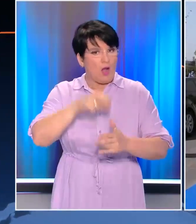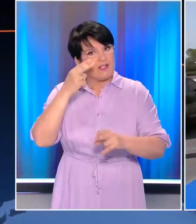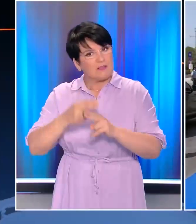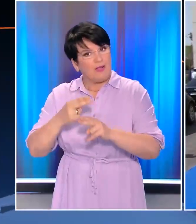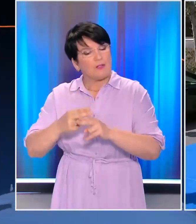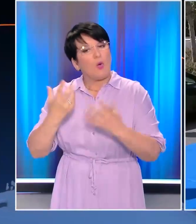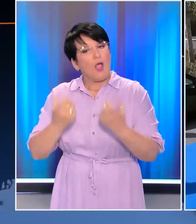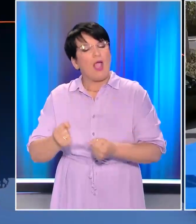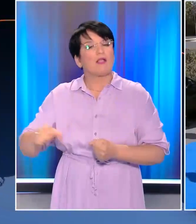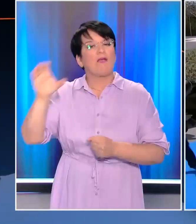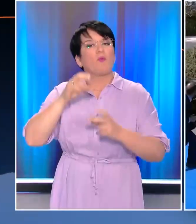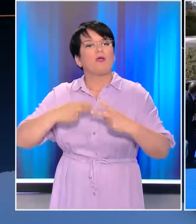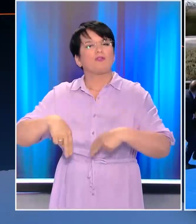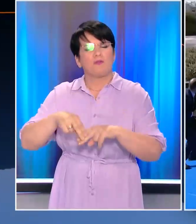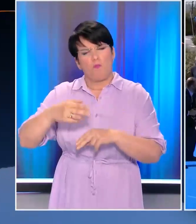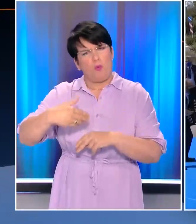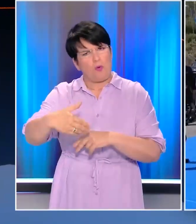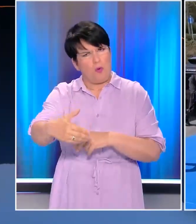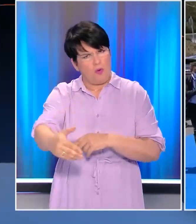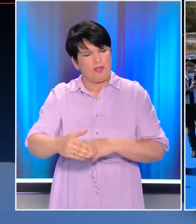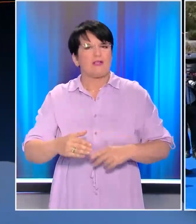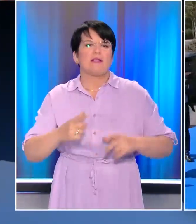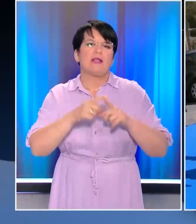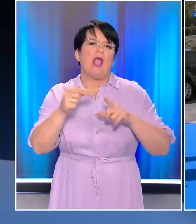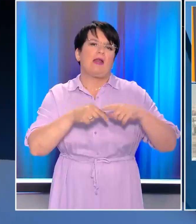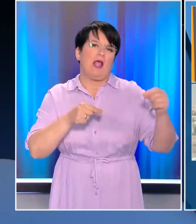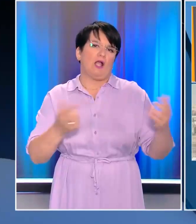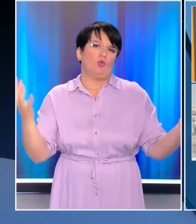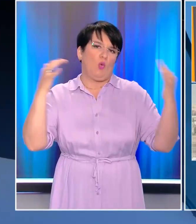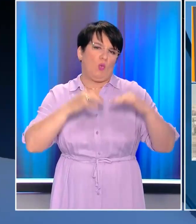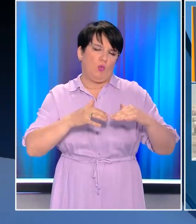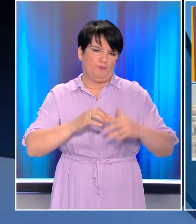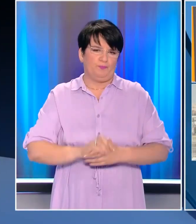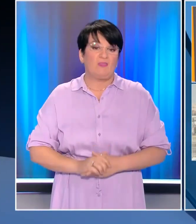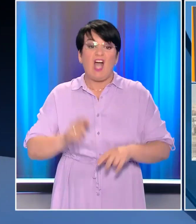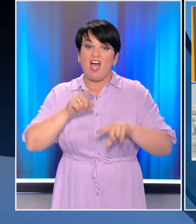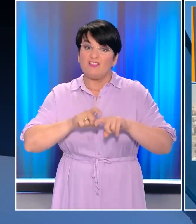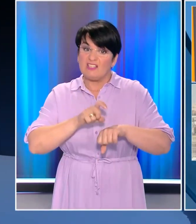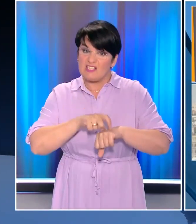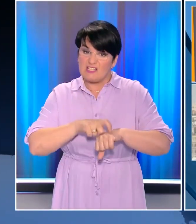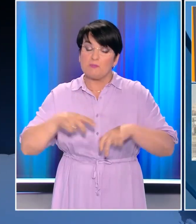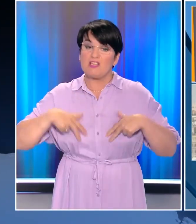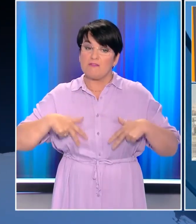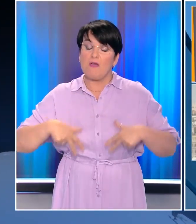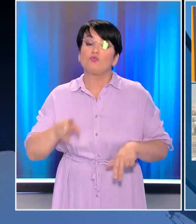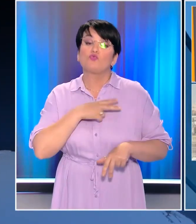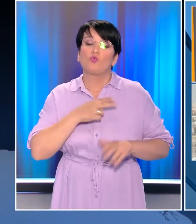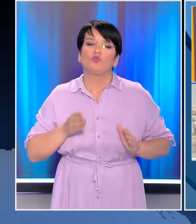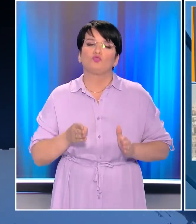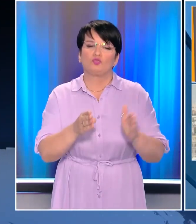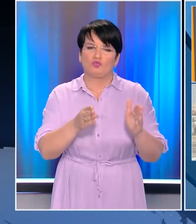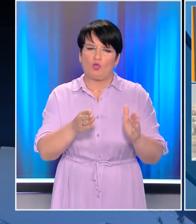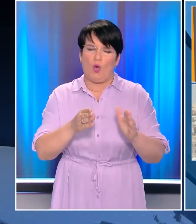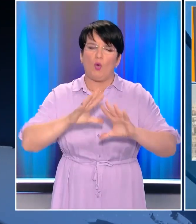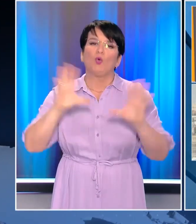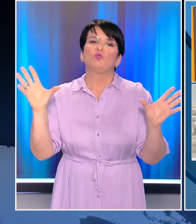παραμένουν το Ευρωπαϊκό Συμβούλιο τις επόμενες ημέρες και η Σύνοδος Κορυφής του ΝΑΤΟ. Η κυβέρνηση αυτή τη στιγμή κινείται στη σωστή πλευρά, δηλαδή τοποθετεί